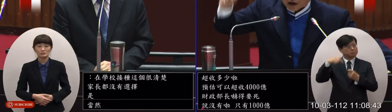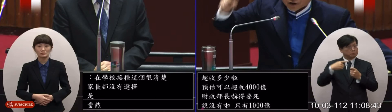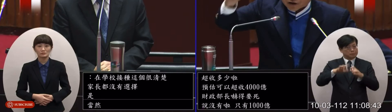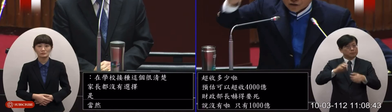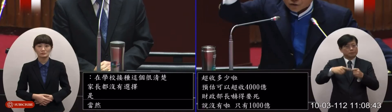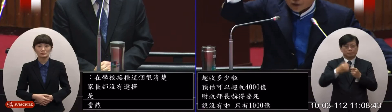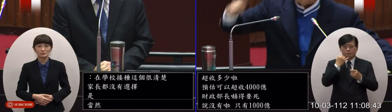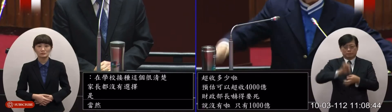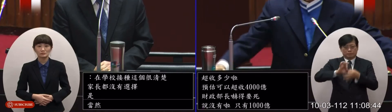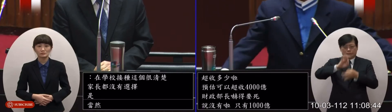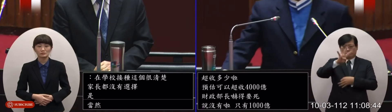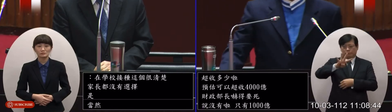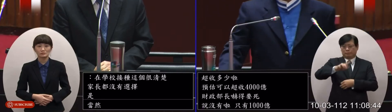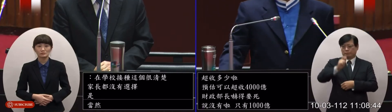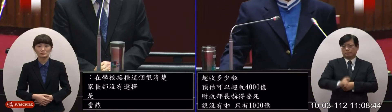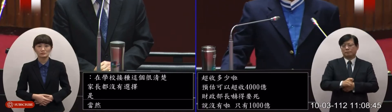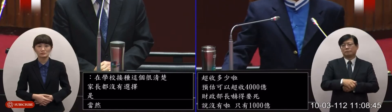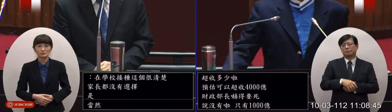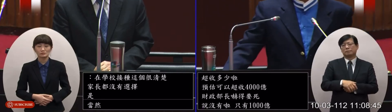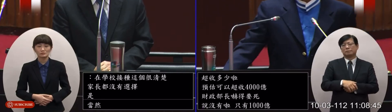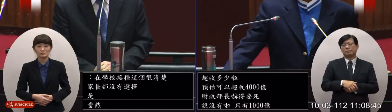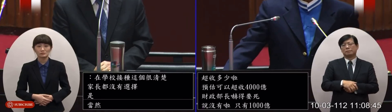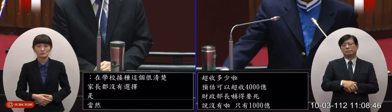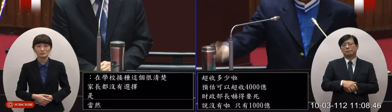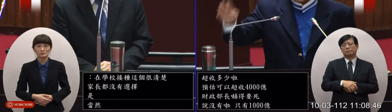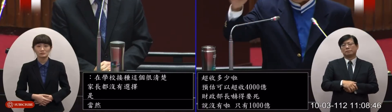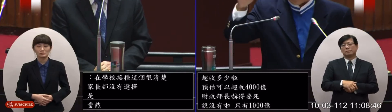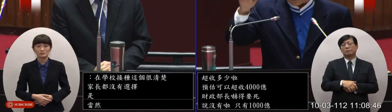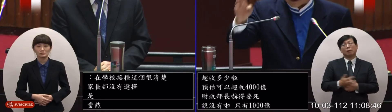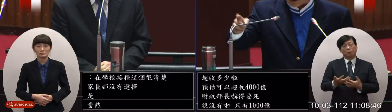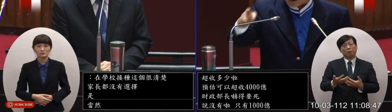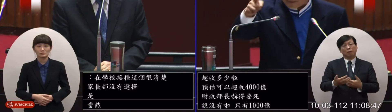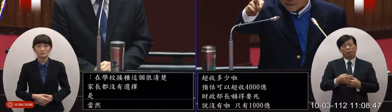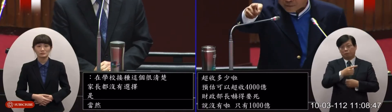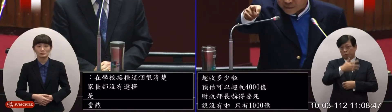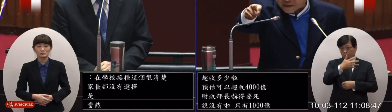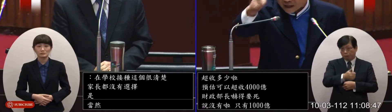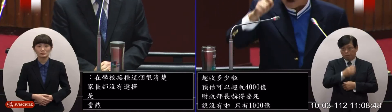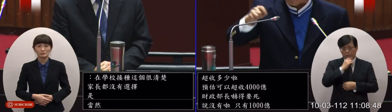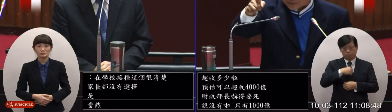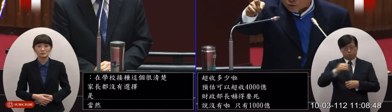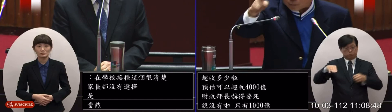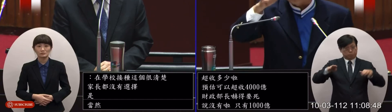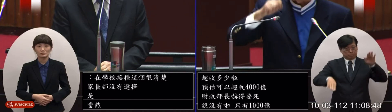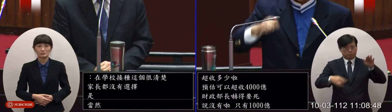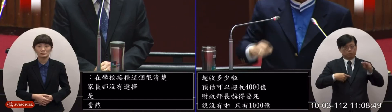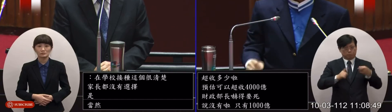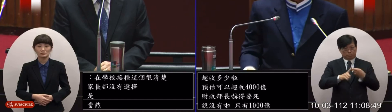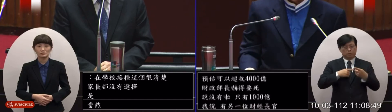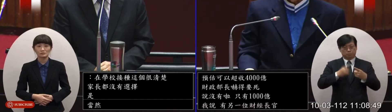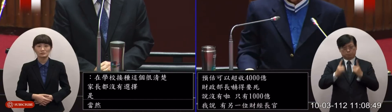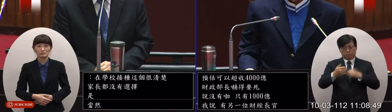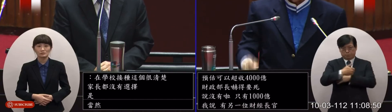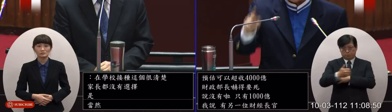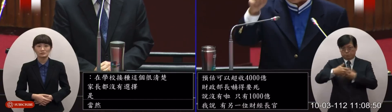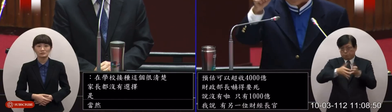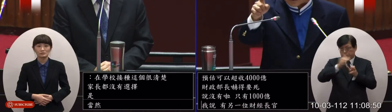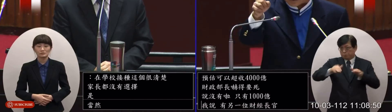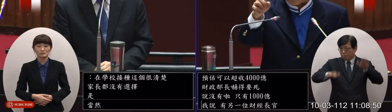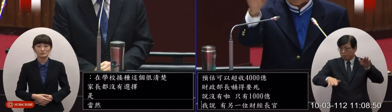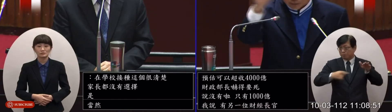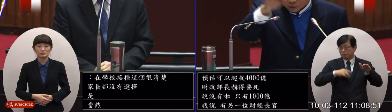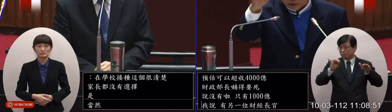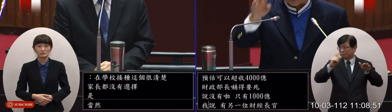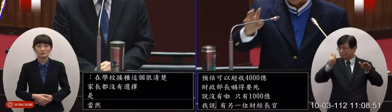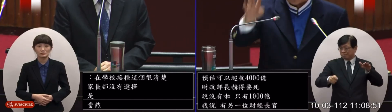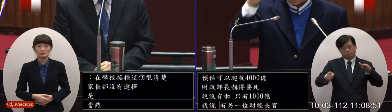今年可以增加四千里好所以而且那個長官的財務比你還高比總部長財務還高所以你那是一